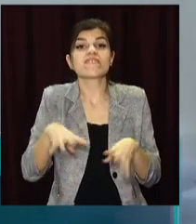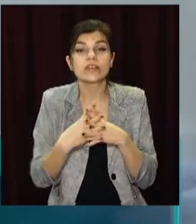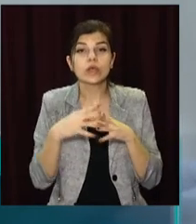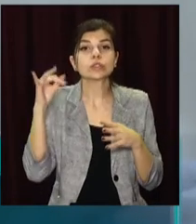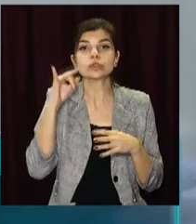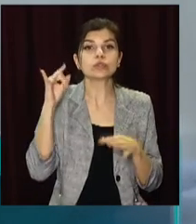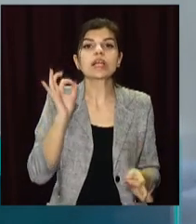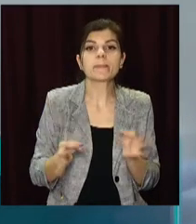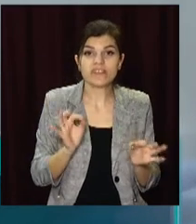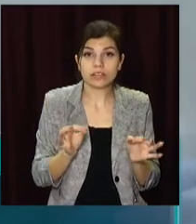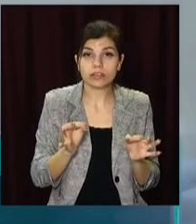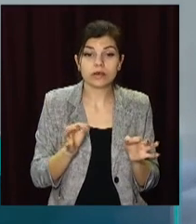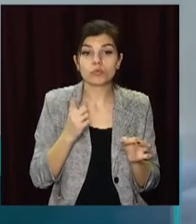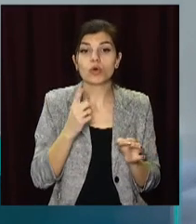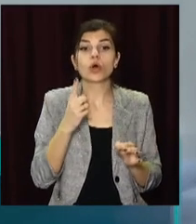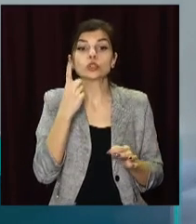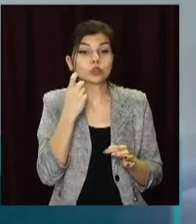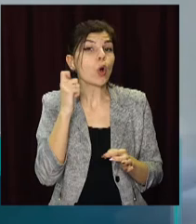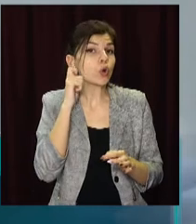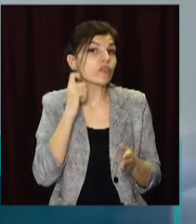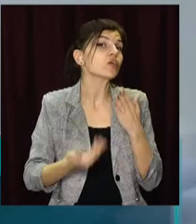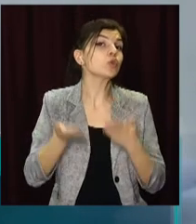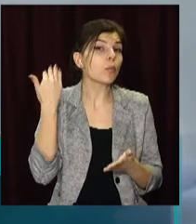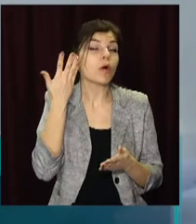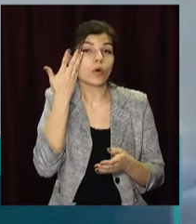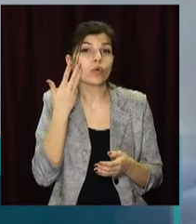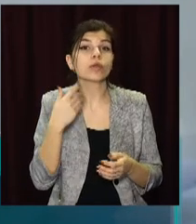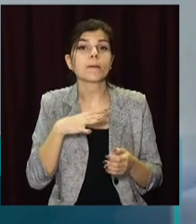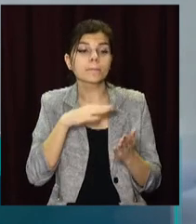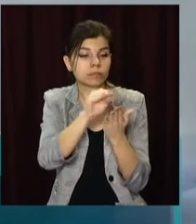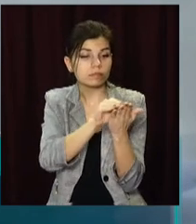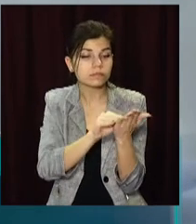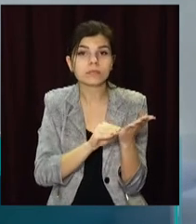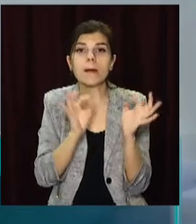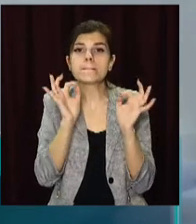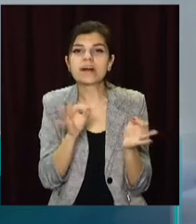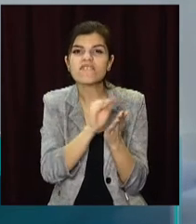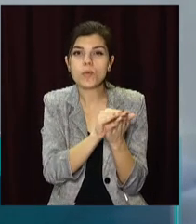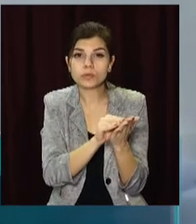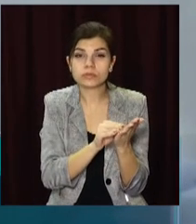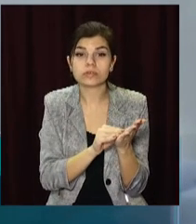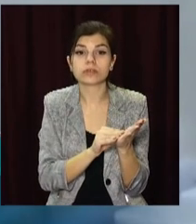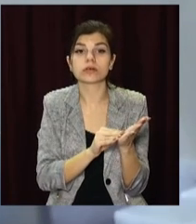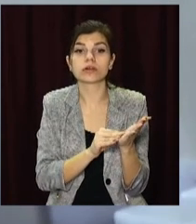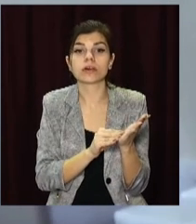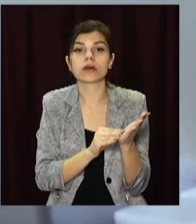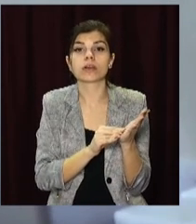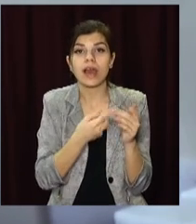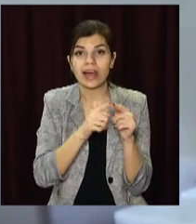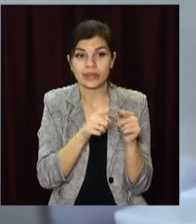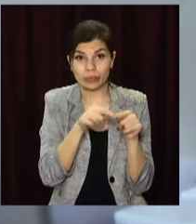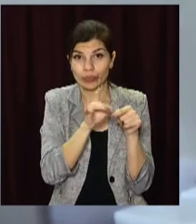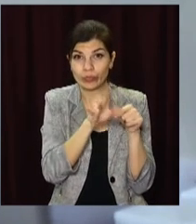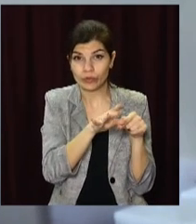справедливості. Бо сто років тому, коли з правопису вилучили оці ось